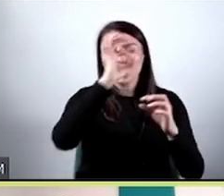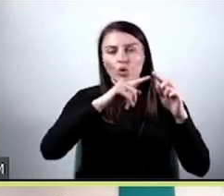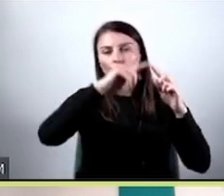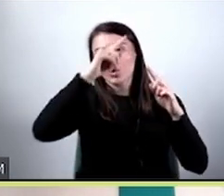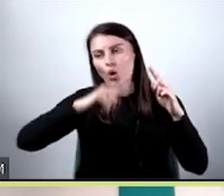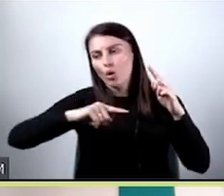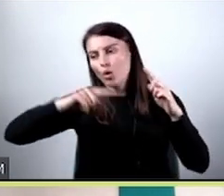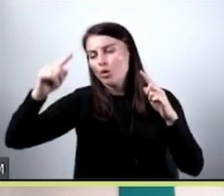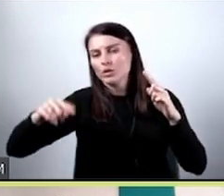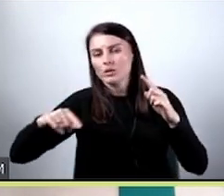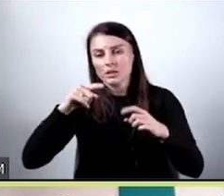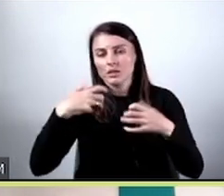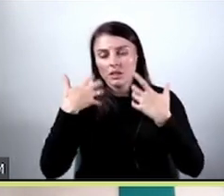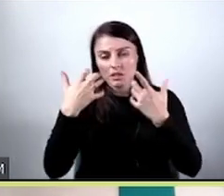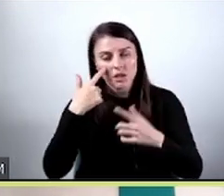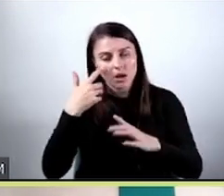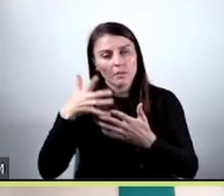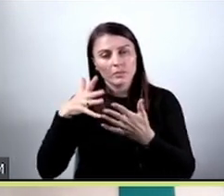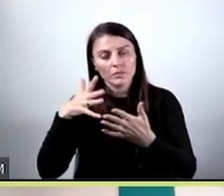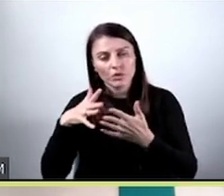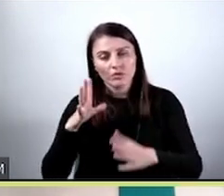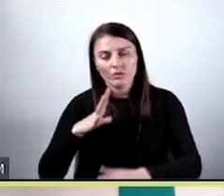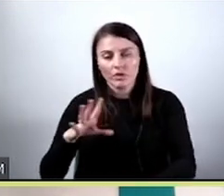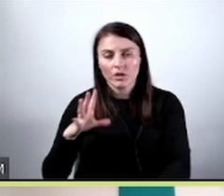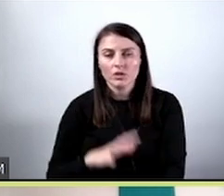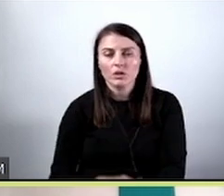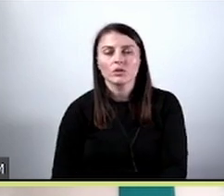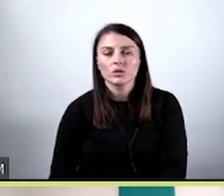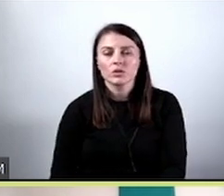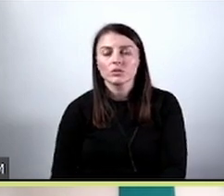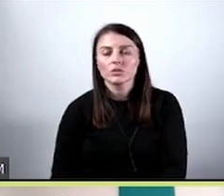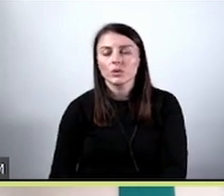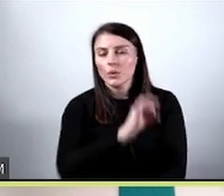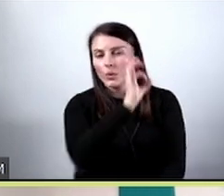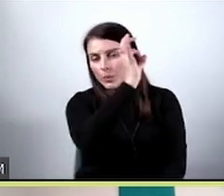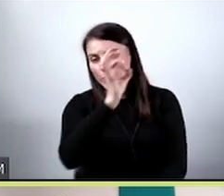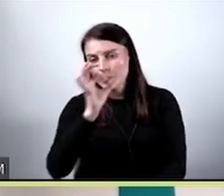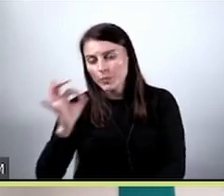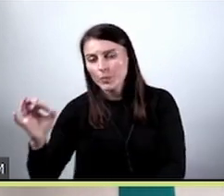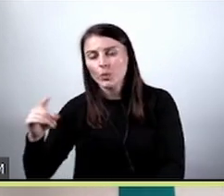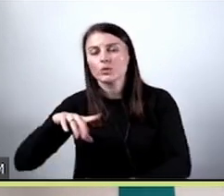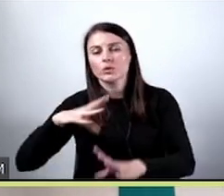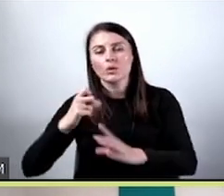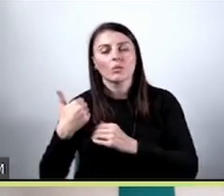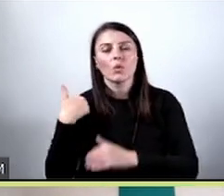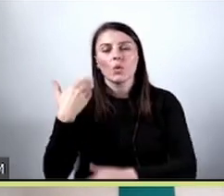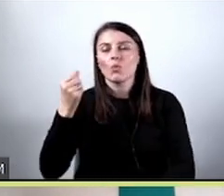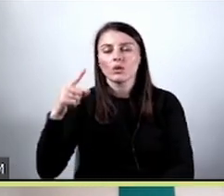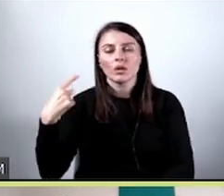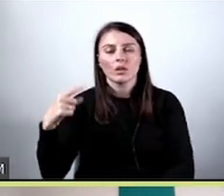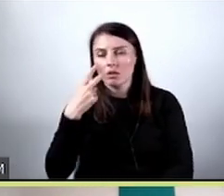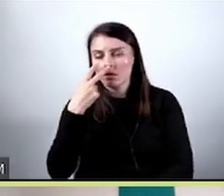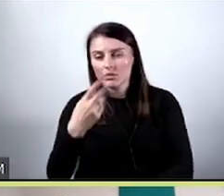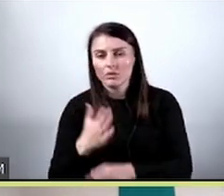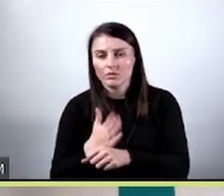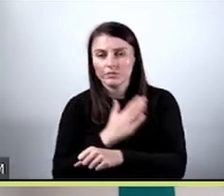Natomiast gdybyśmy takim modelem chcieli przewidywać wartości w punktach, których wcześniej model nie widział, czyli na przykład tutaj,